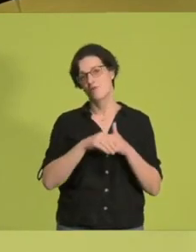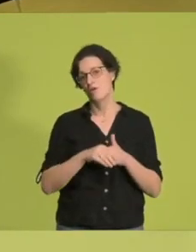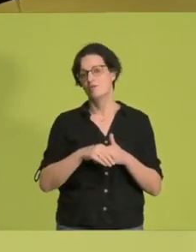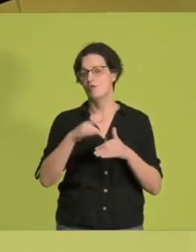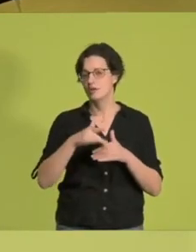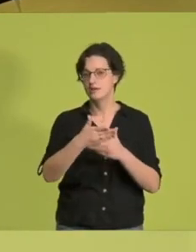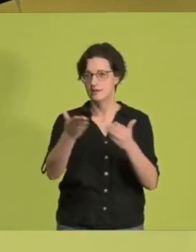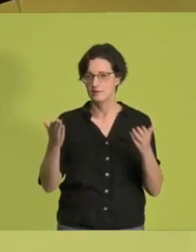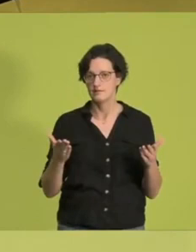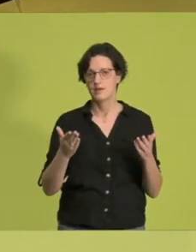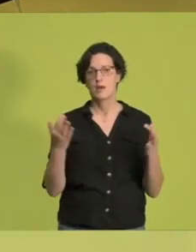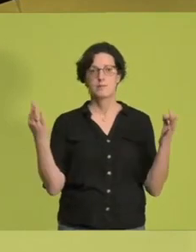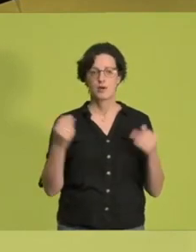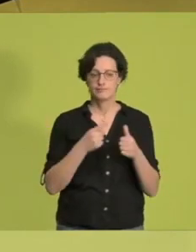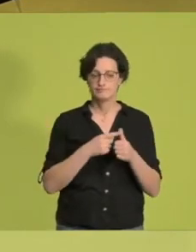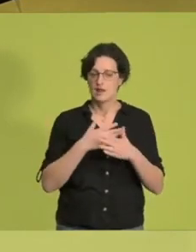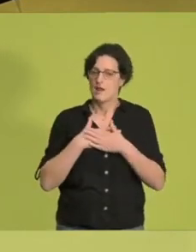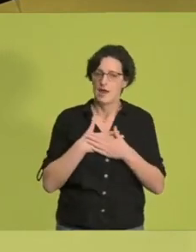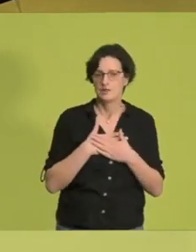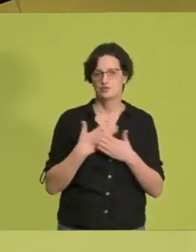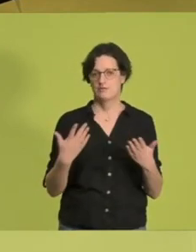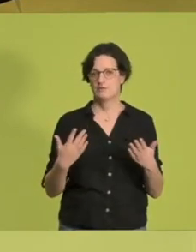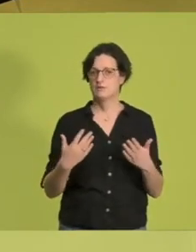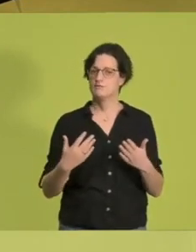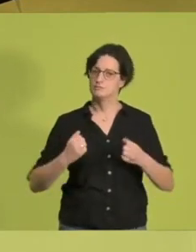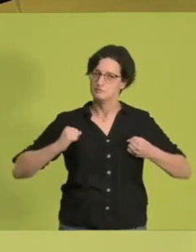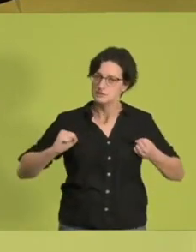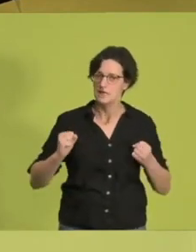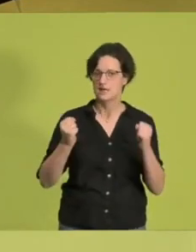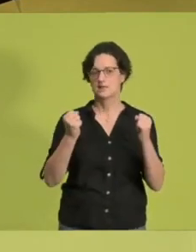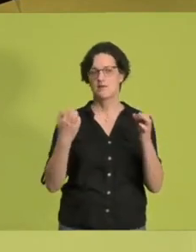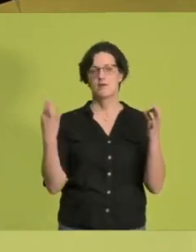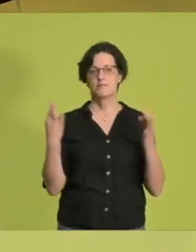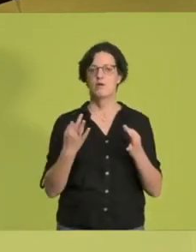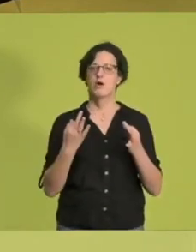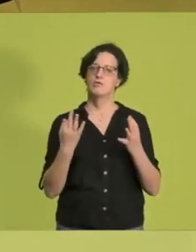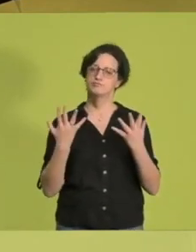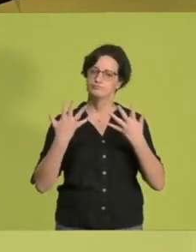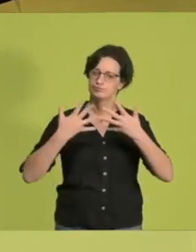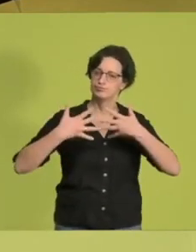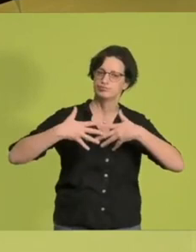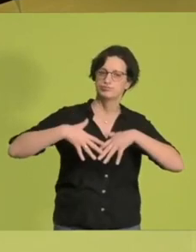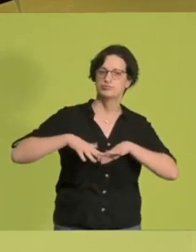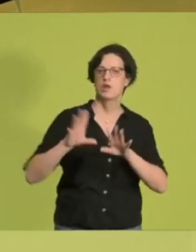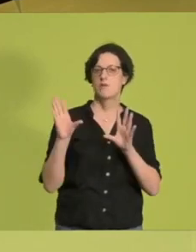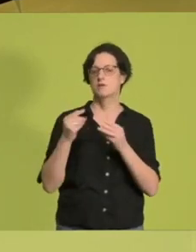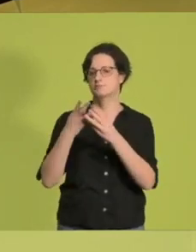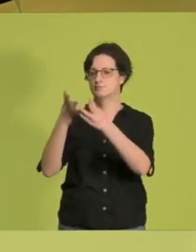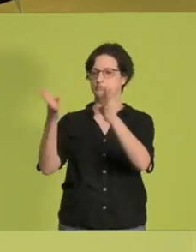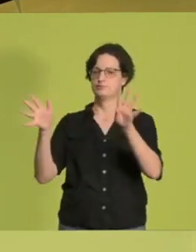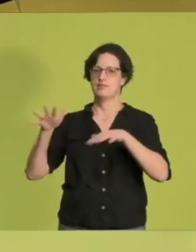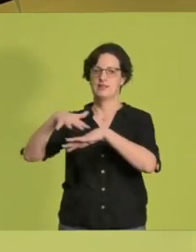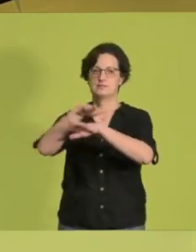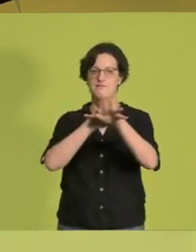Leidenschaft, Tatkraft auch ein enges Zusammenwirken mit einem breiten Netzwerk von